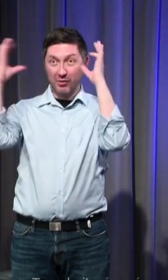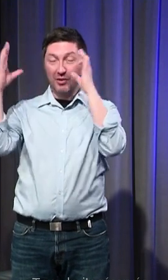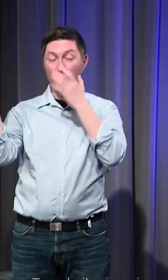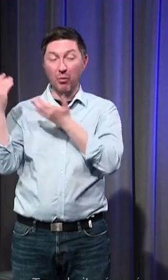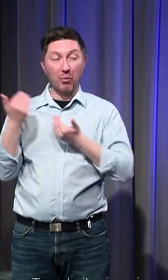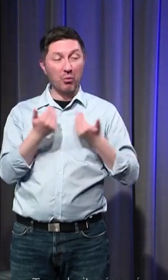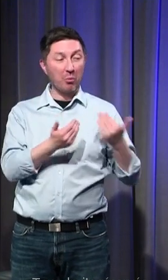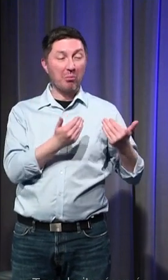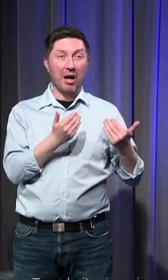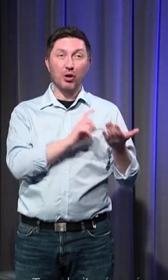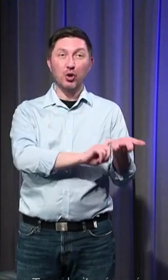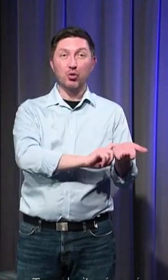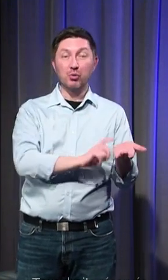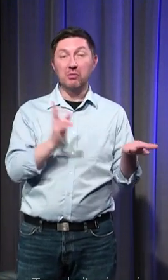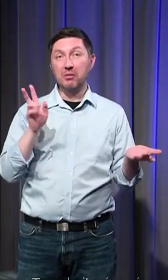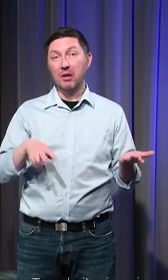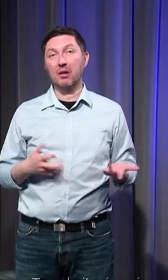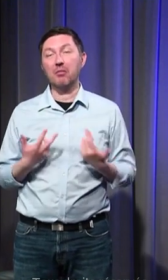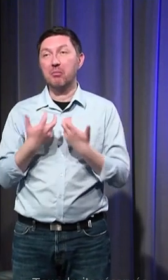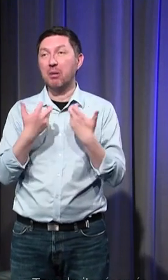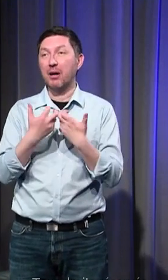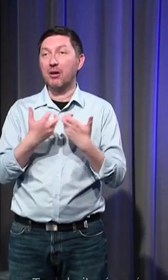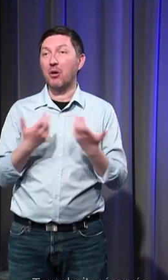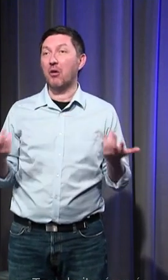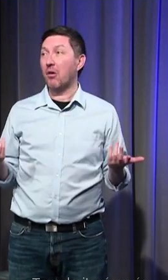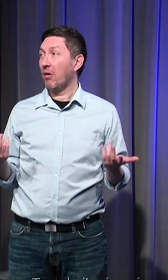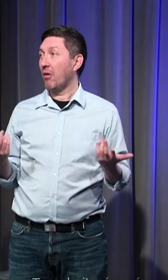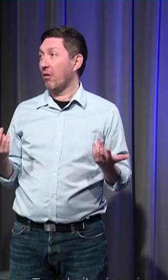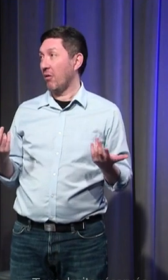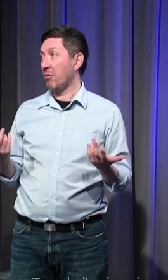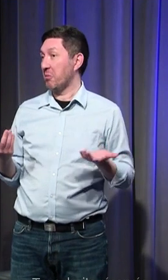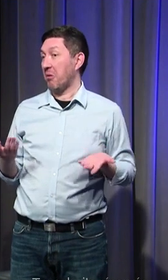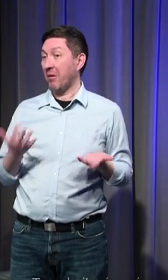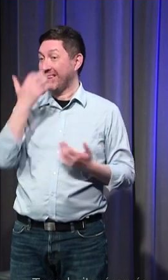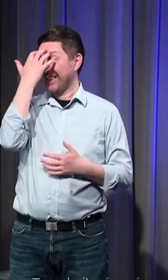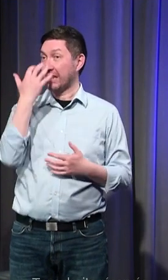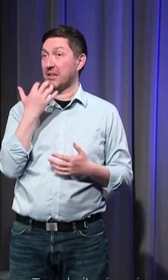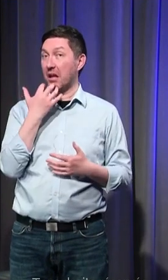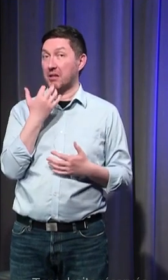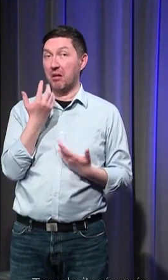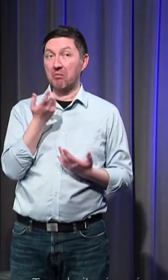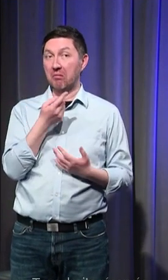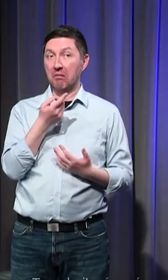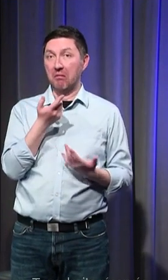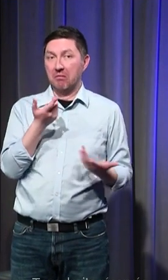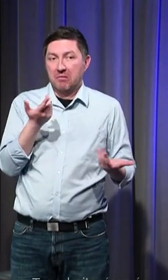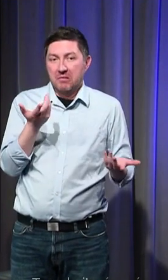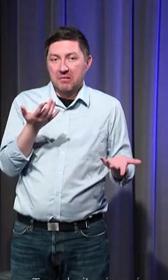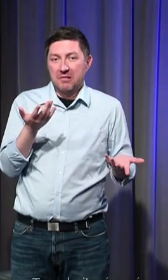donc c'est pas du tout évident par exemple qu'en toutes circonstances et d'ailleurs pour nous aussi que la tristesse soit une émotion à